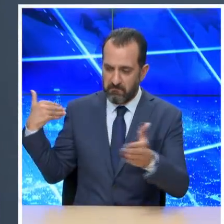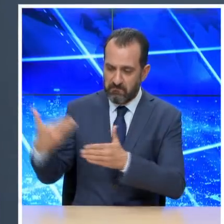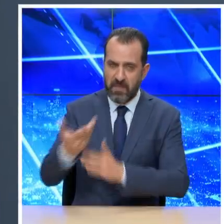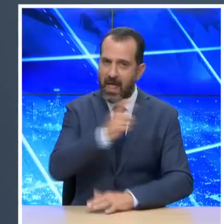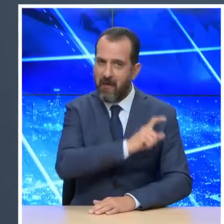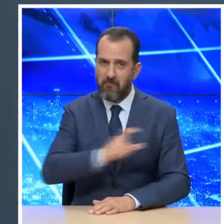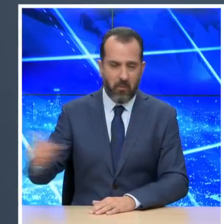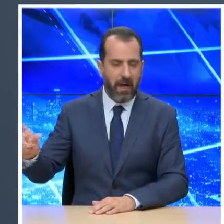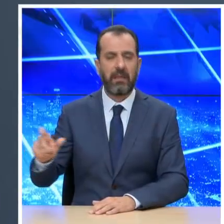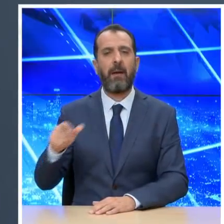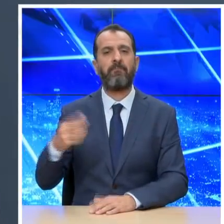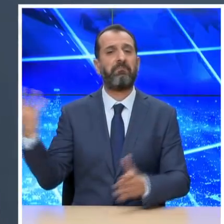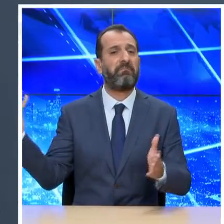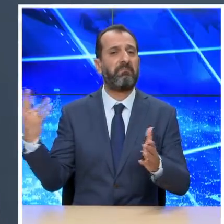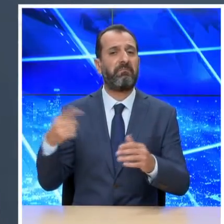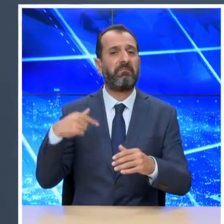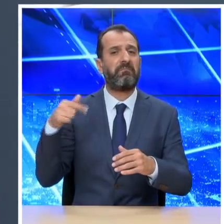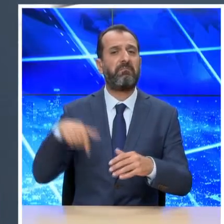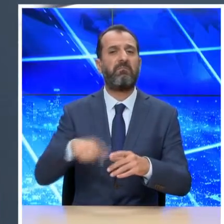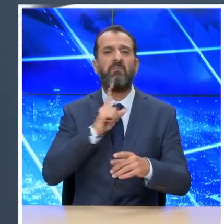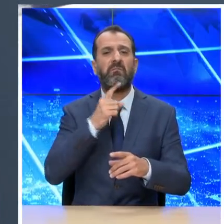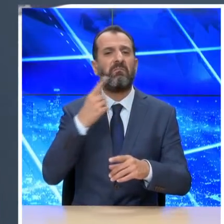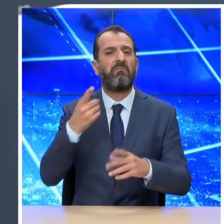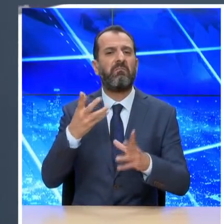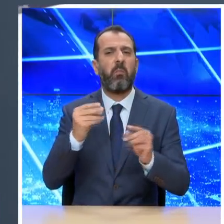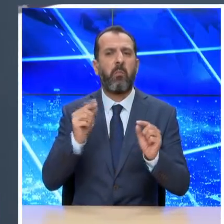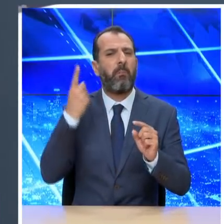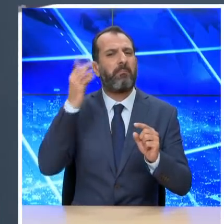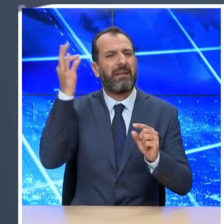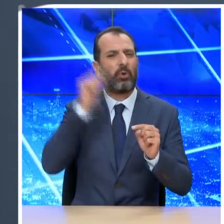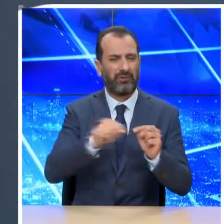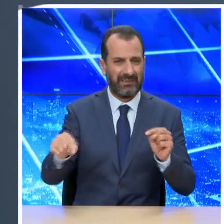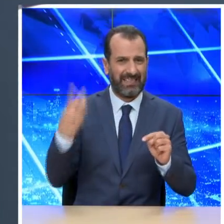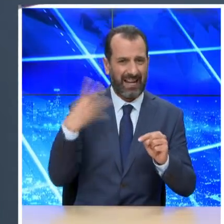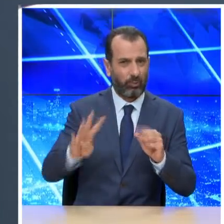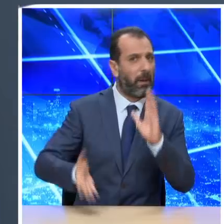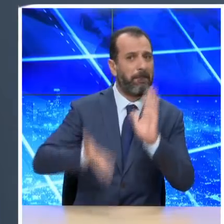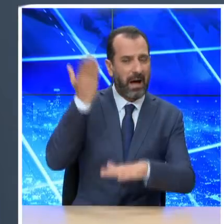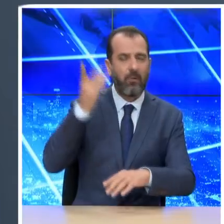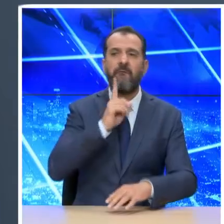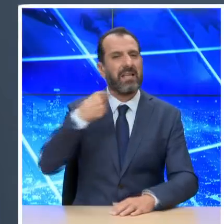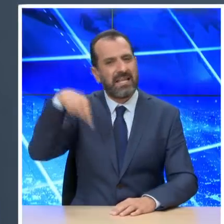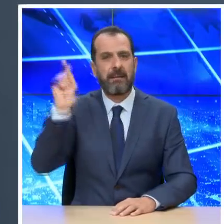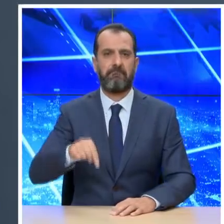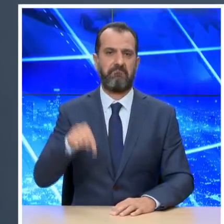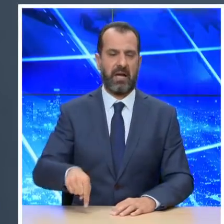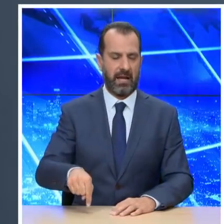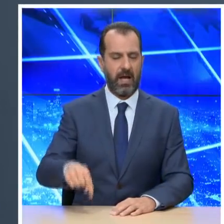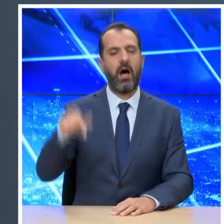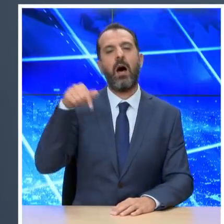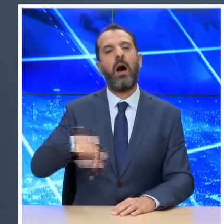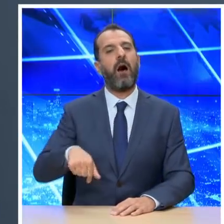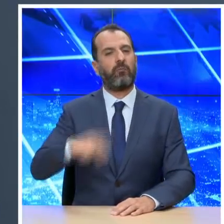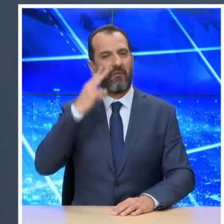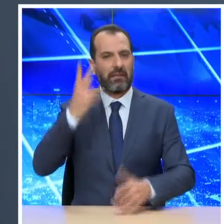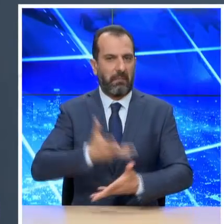καταγράφηκαν περισσότερες από τέσσερις διαγνώσεις ανά ημέρα σε τρεις περιπτώσεις. Η μία είναι και σήμερα. Η τάση επέκτασης της επιδημίας